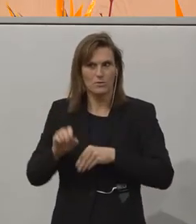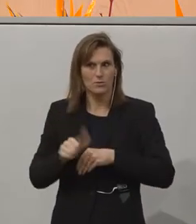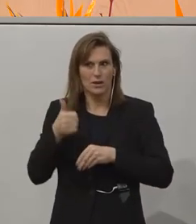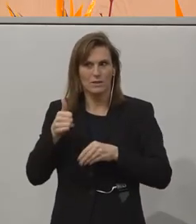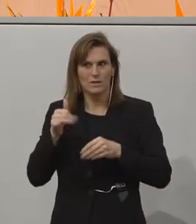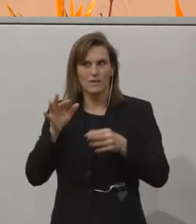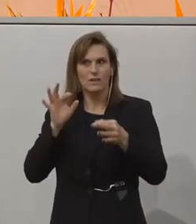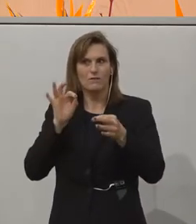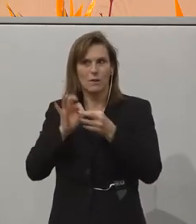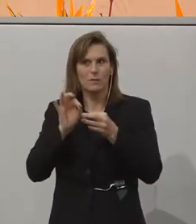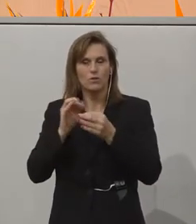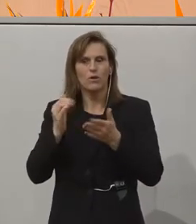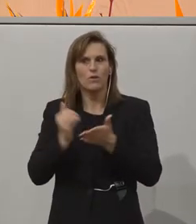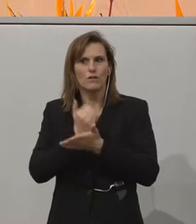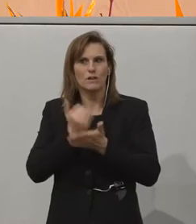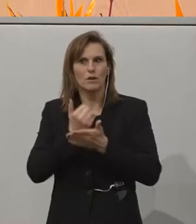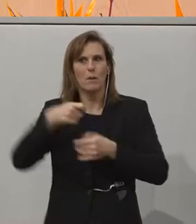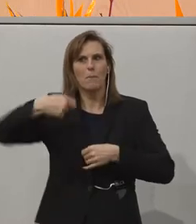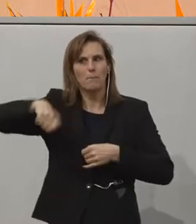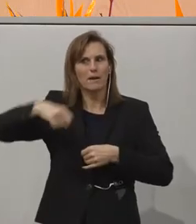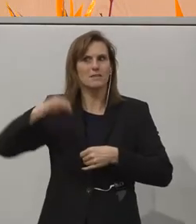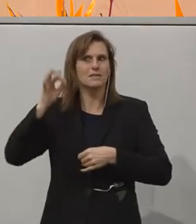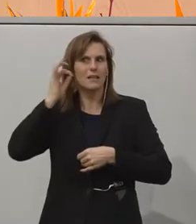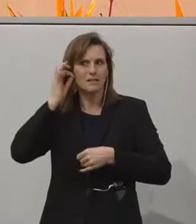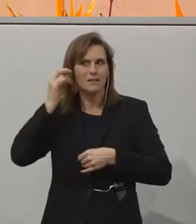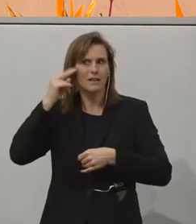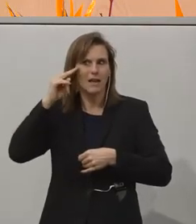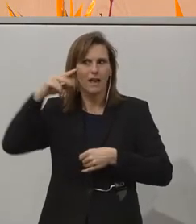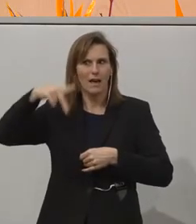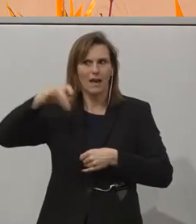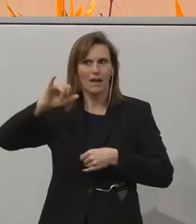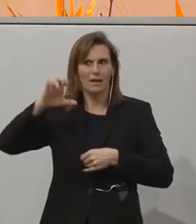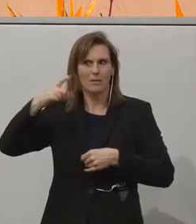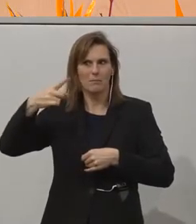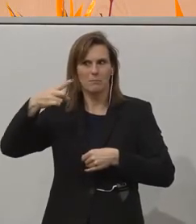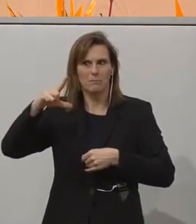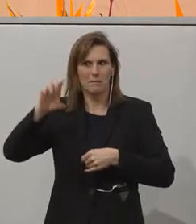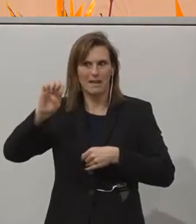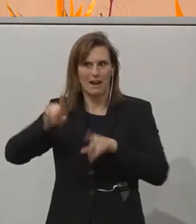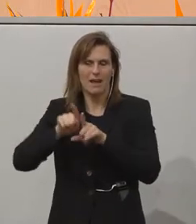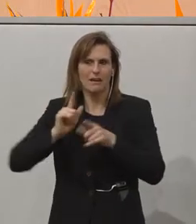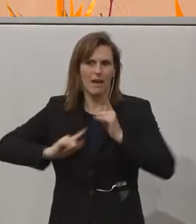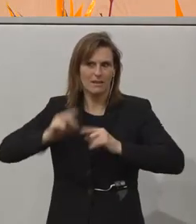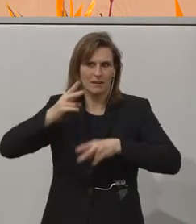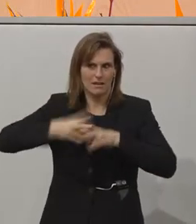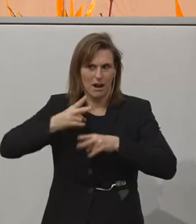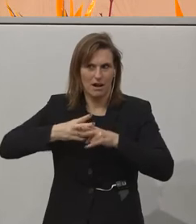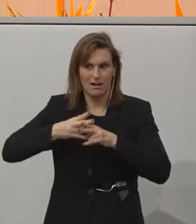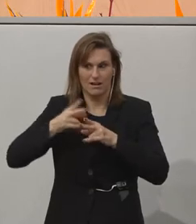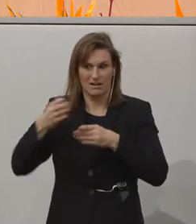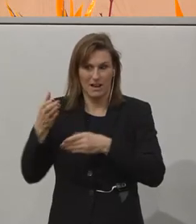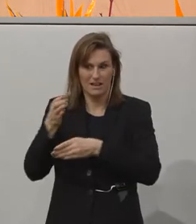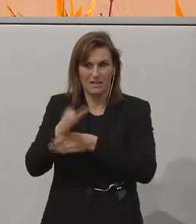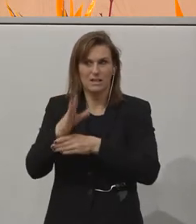of of the Behinderts, Herbert Pichler, who is currently currently sick. We wish him a better way. But we hope that